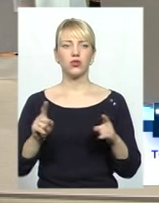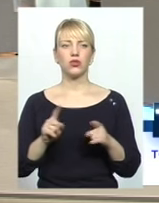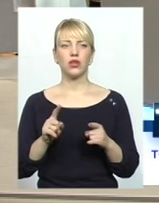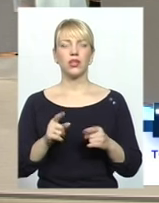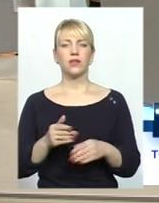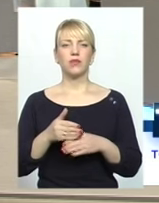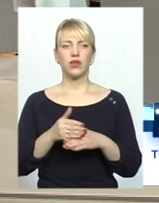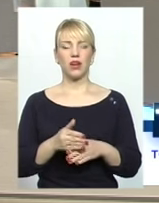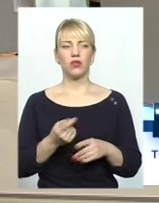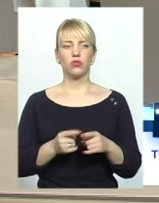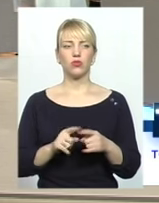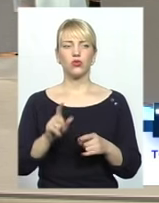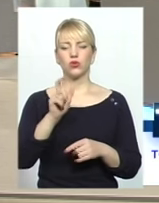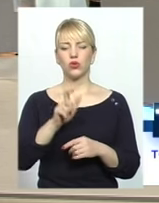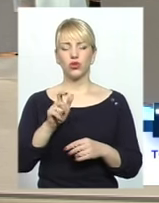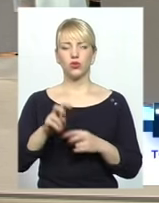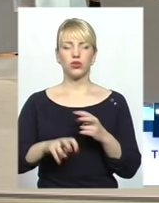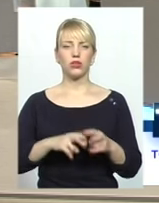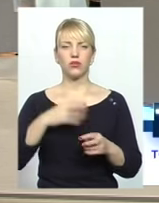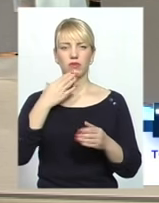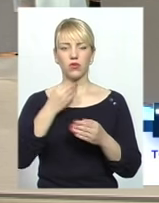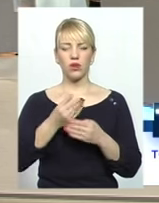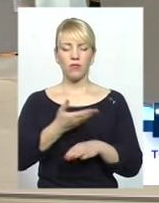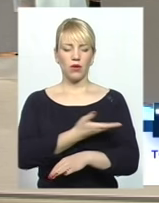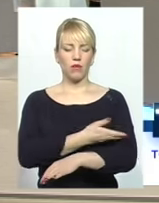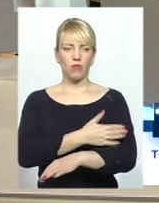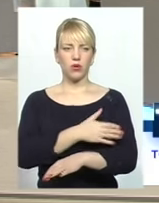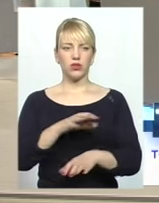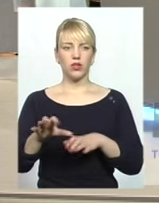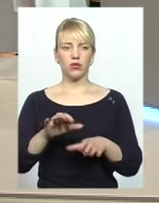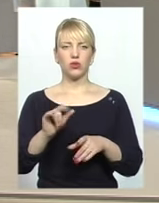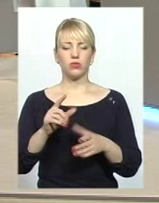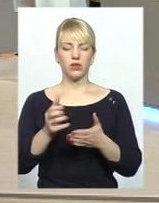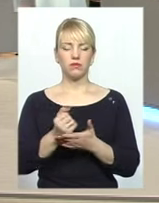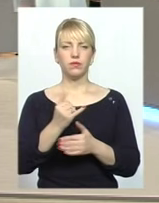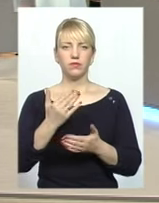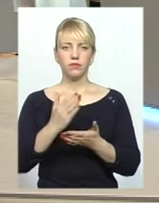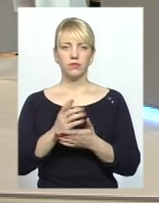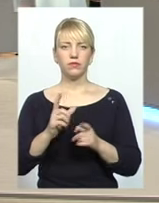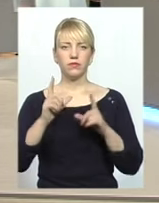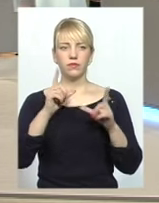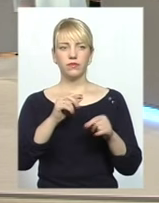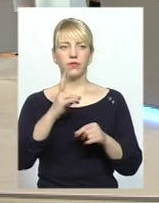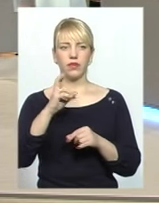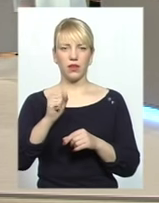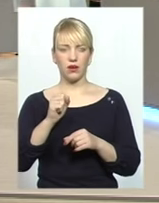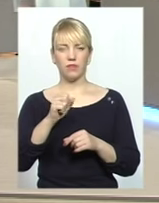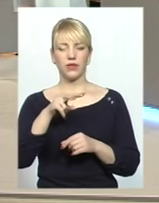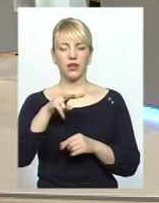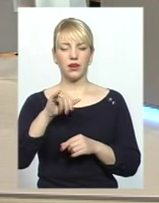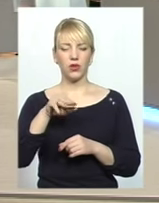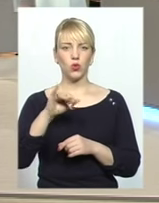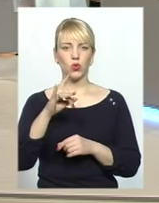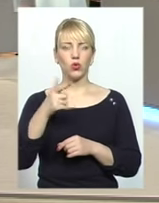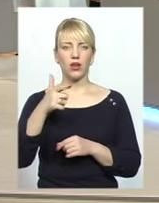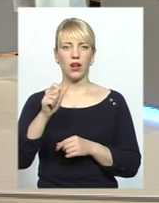сприяє тому, що люди шукають своє польське коріння так, щоб віднайти і мати можливість поїхати там навіть до праці. Я так думаю,